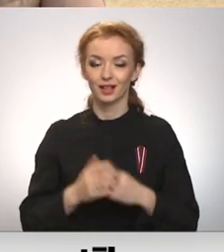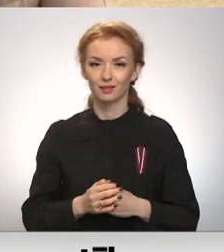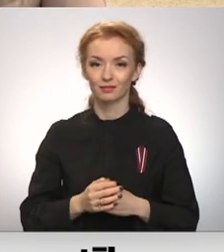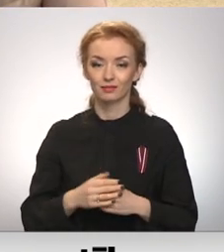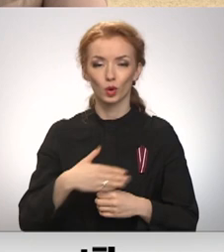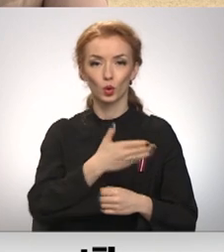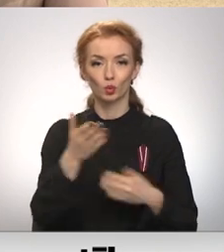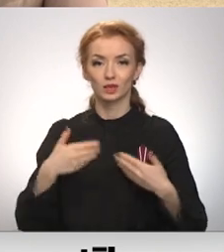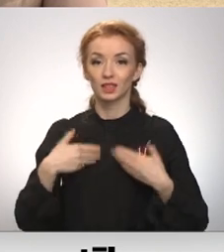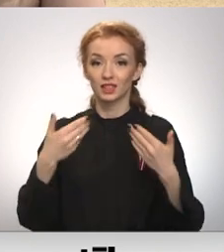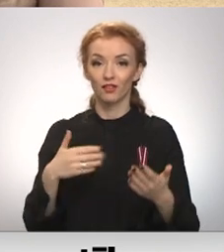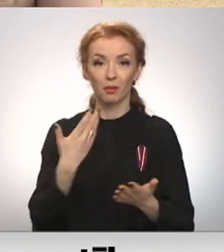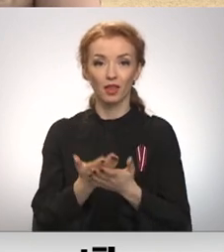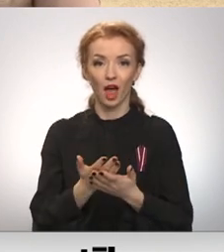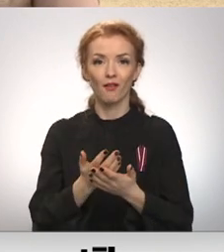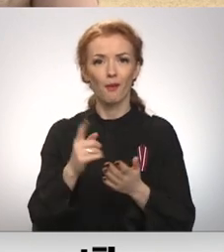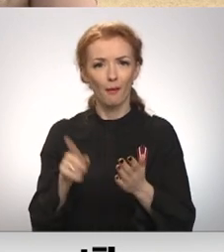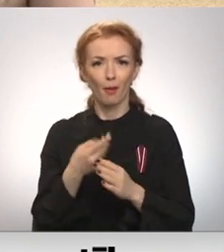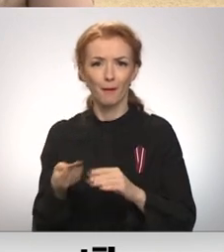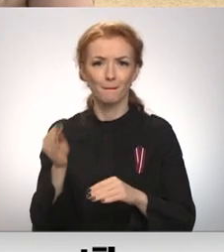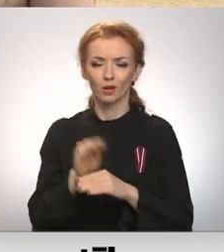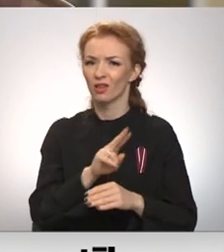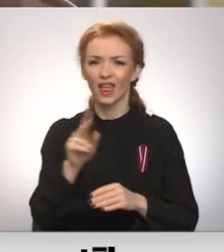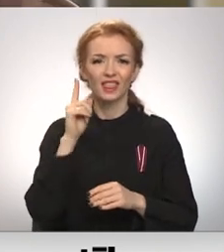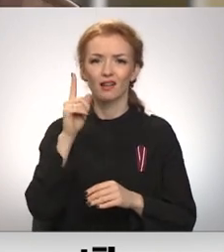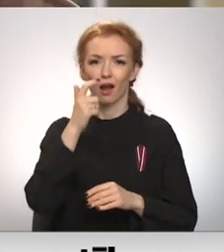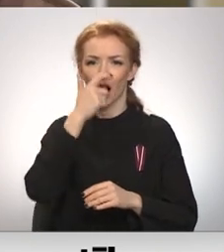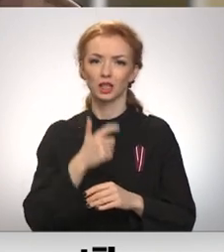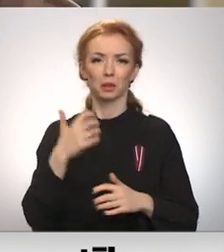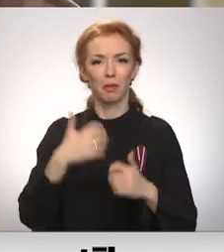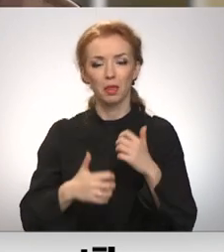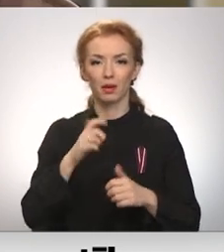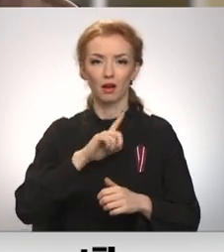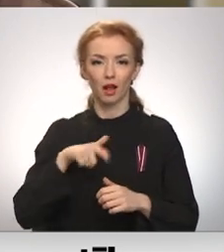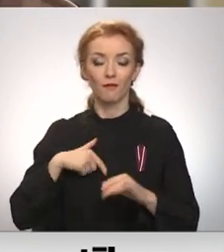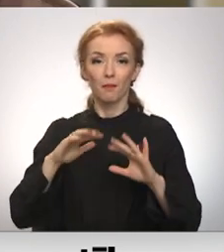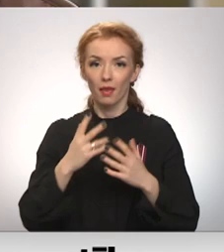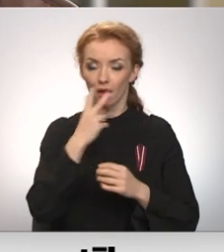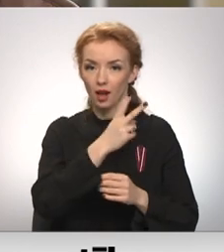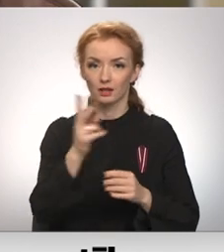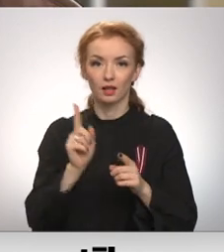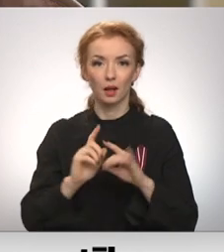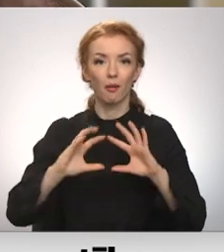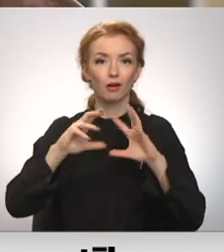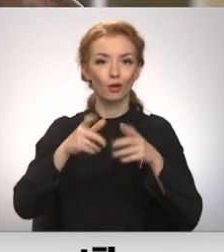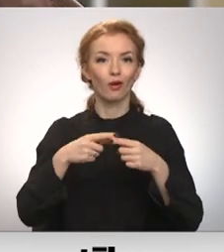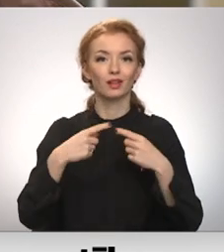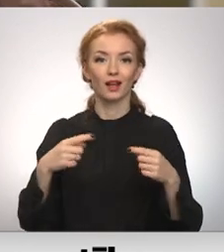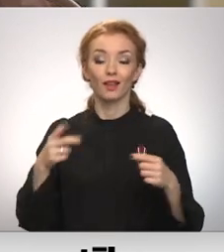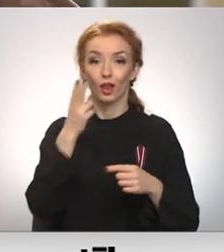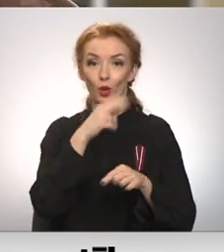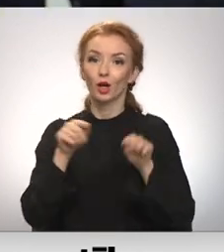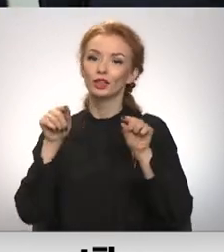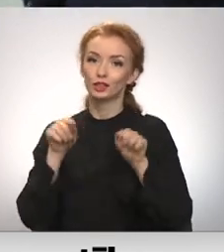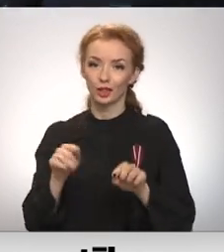piedāvā, ko citu, ne tikai matemātiku, latviešu valodu, ne tikai klasiski, bet pasaules lietas redzēt arī no šī